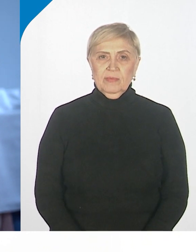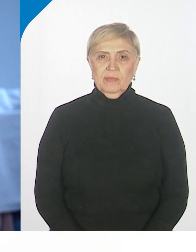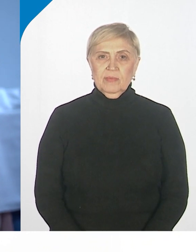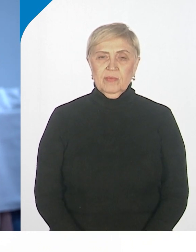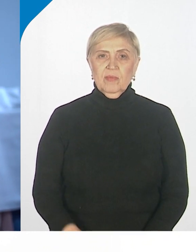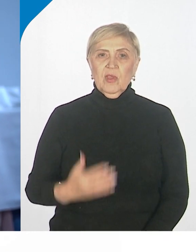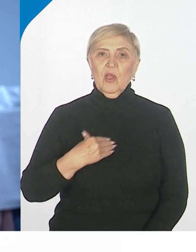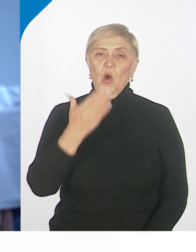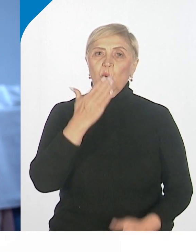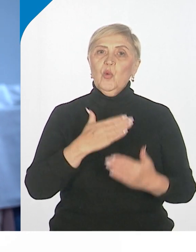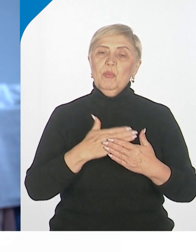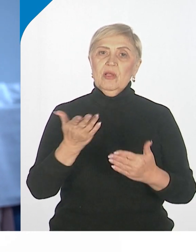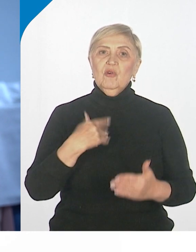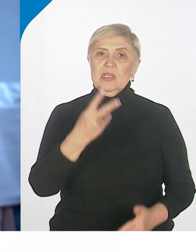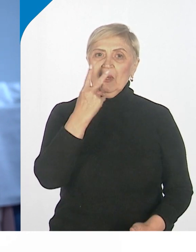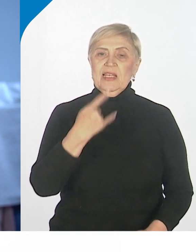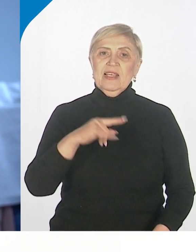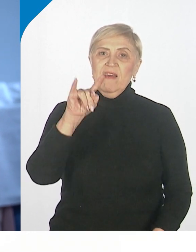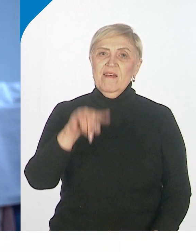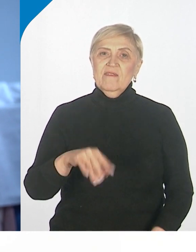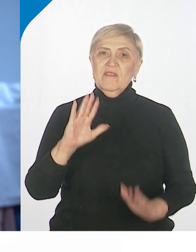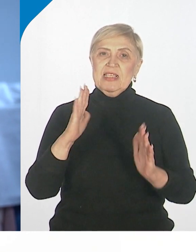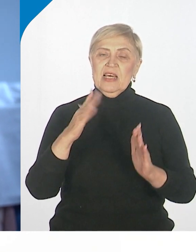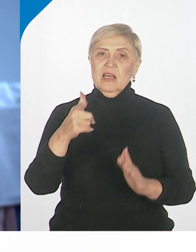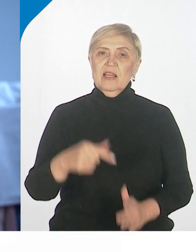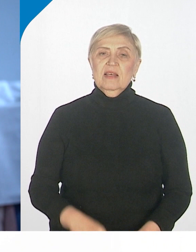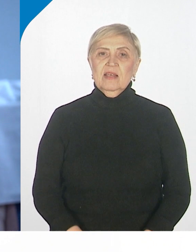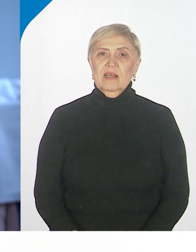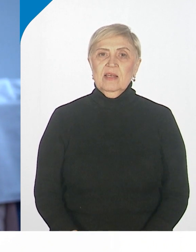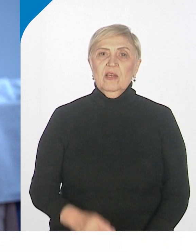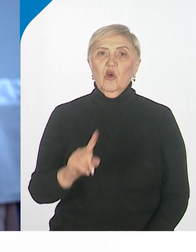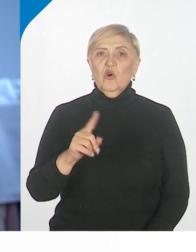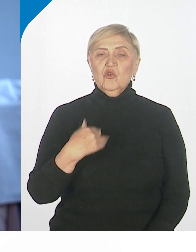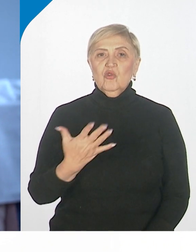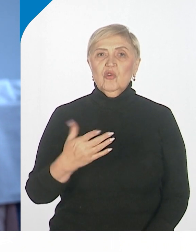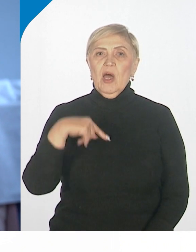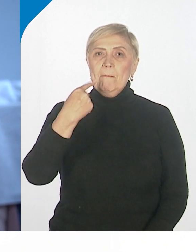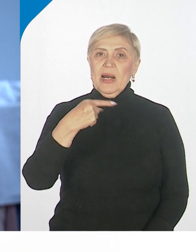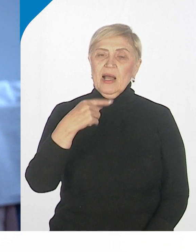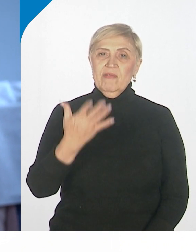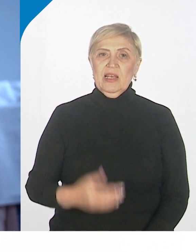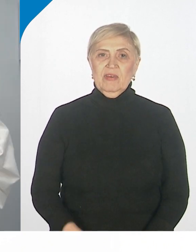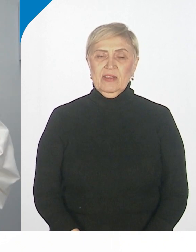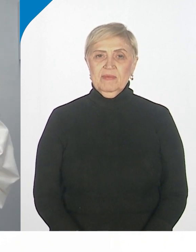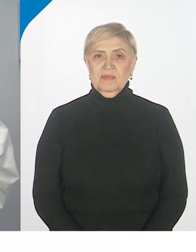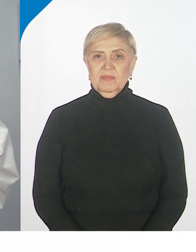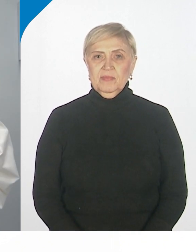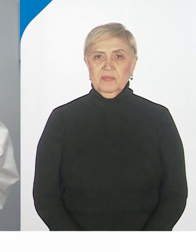перед зеркалом и что-то петь там, да? Ну как-то и что-то все равно проговаривать приходилось.